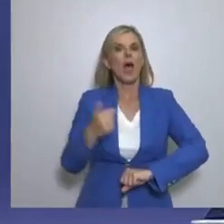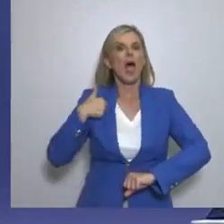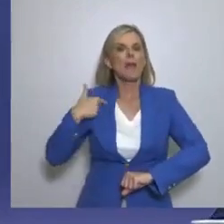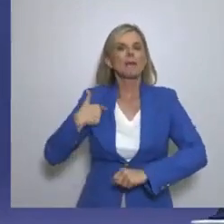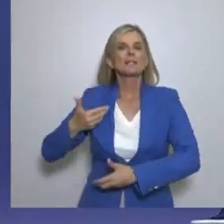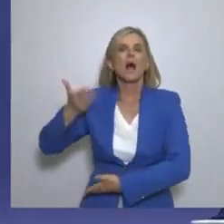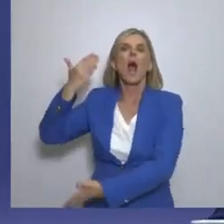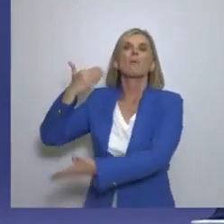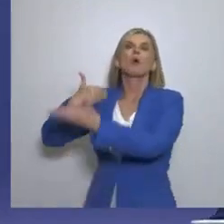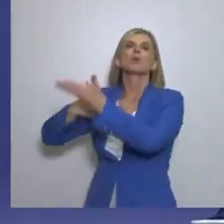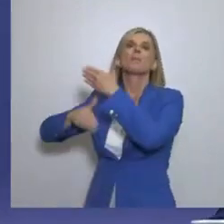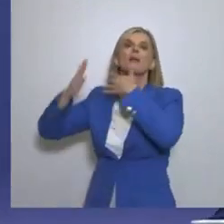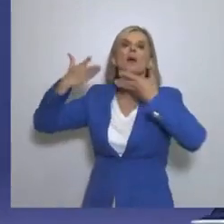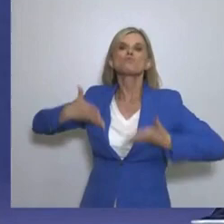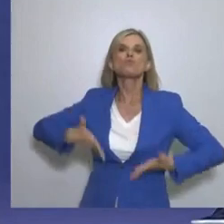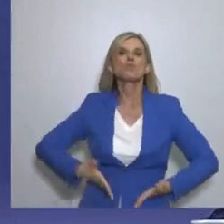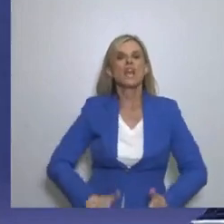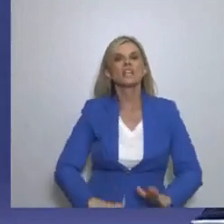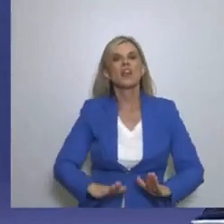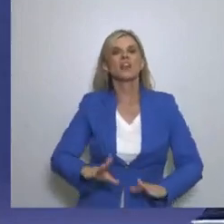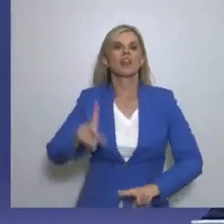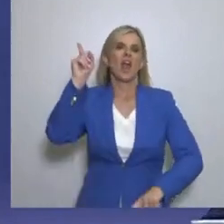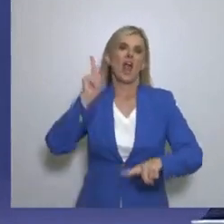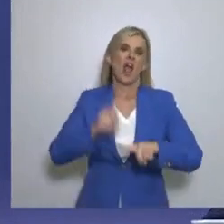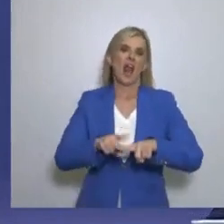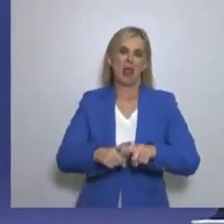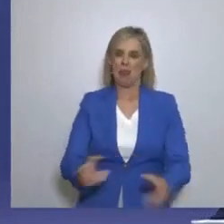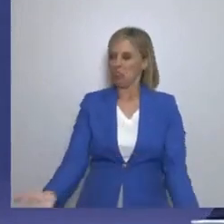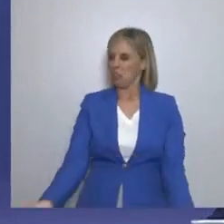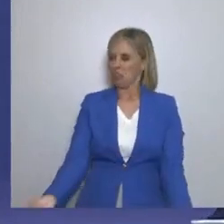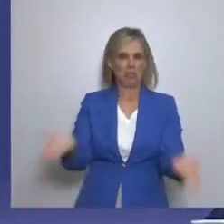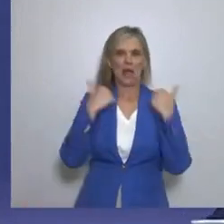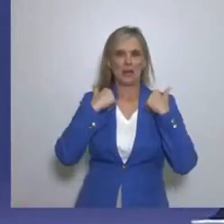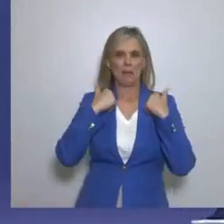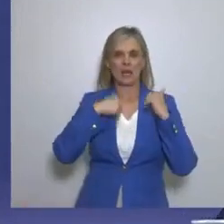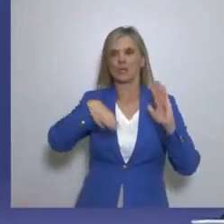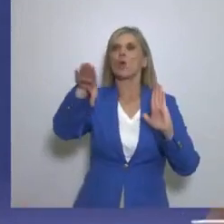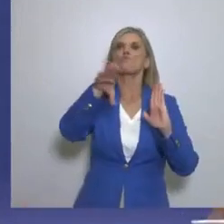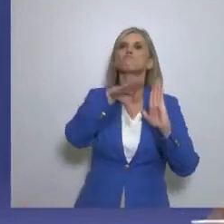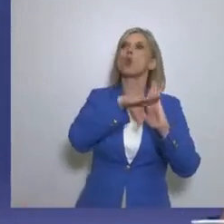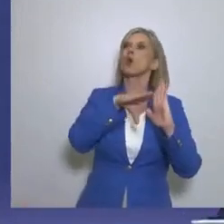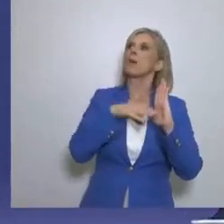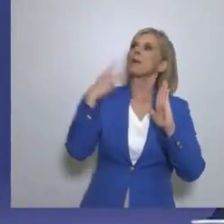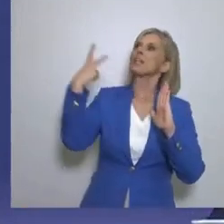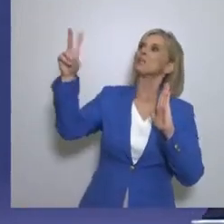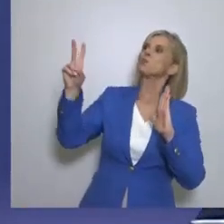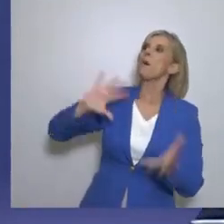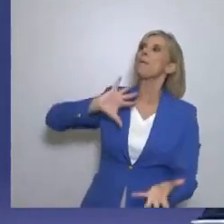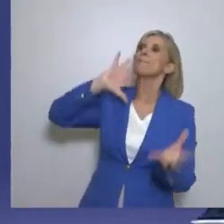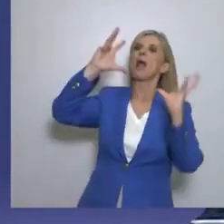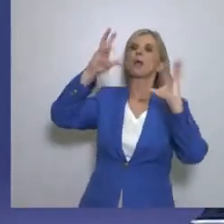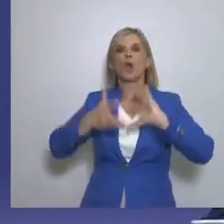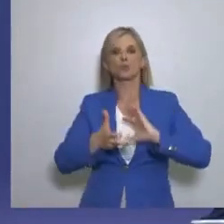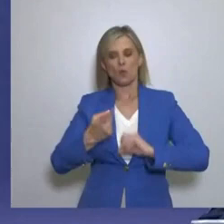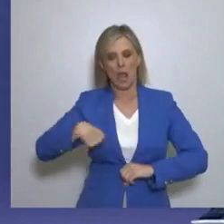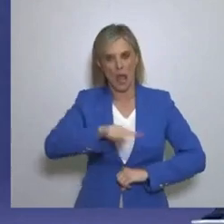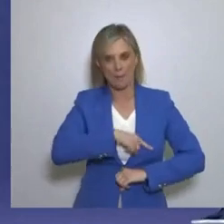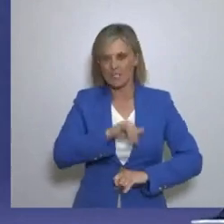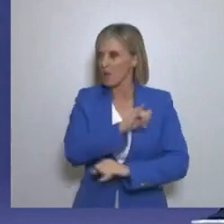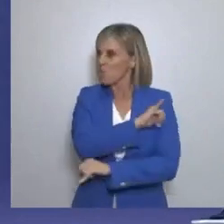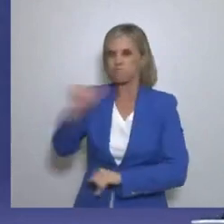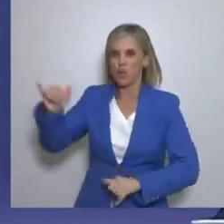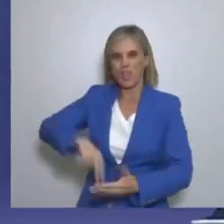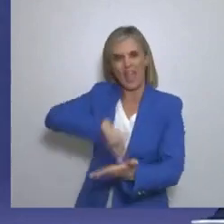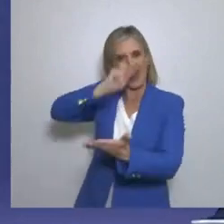ιστό καμία γέλια αγέντα υπανθρώπων δεν μπορεί να περάσει με Ελλήνων συνέλευση για μας δεν θα υπογράψουμε